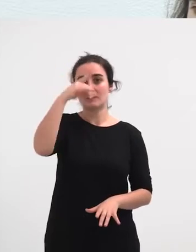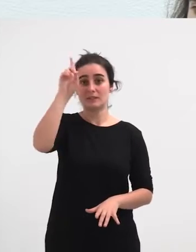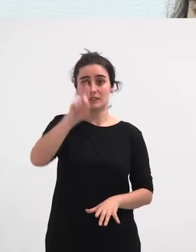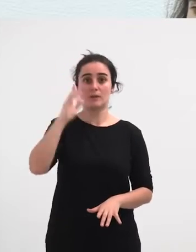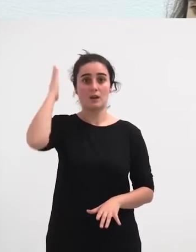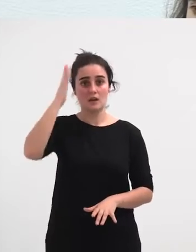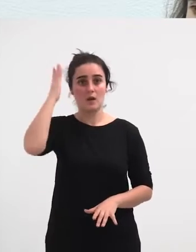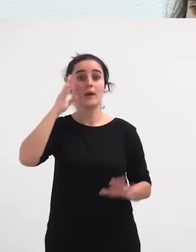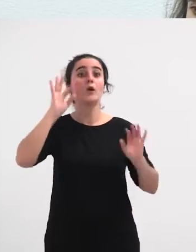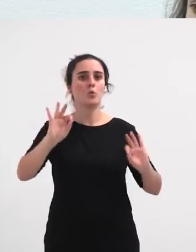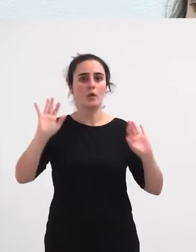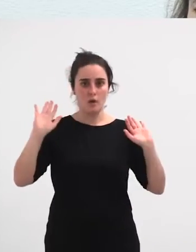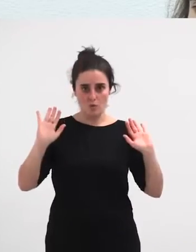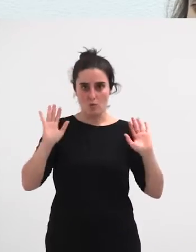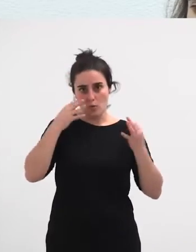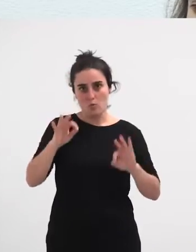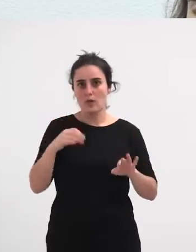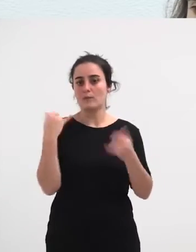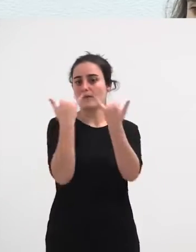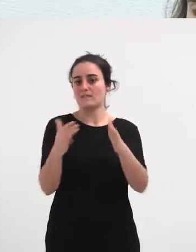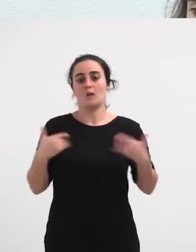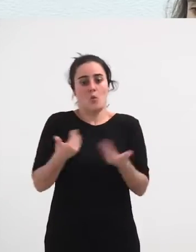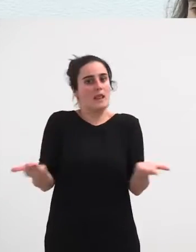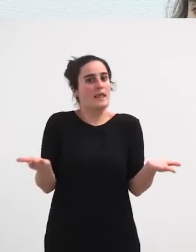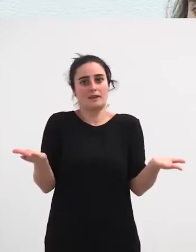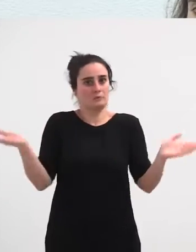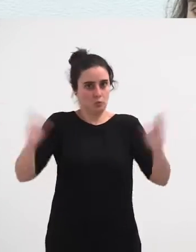ere bai, ojoku idau, oza, ez dira edozein jai, oza,